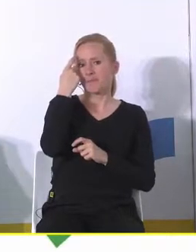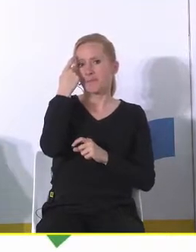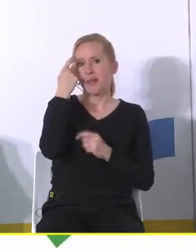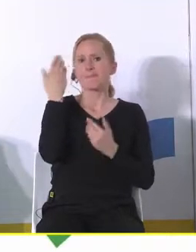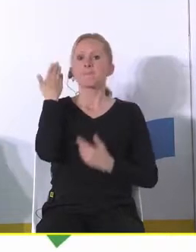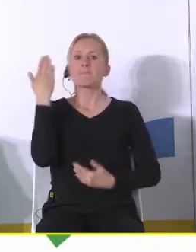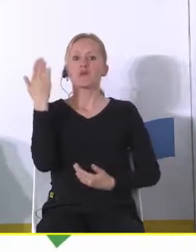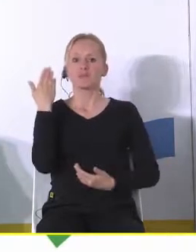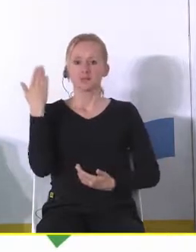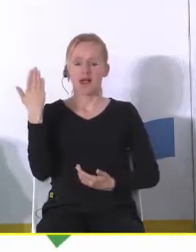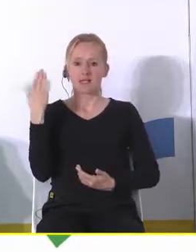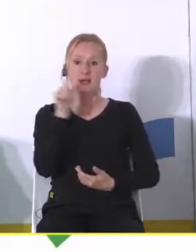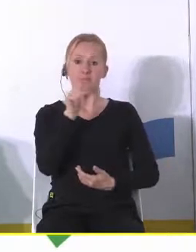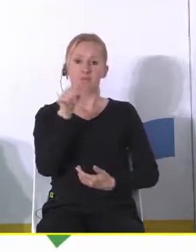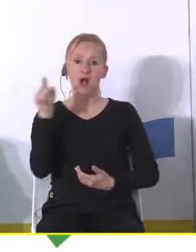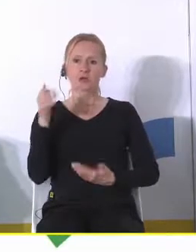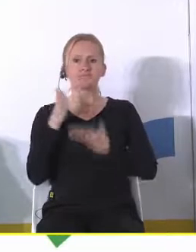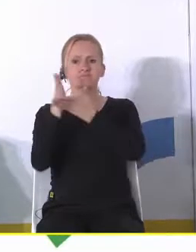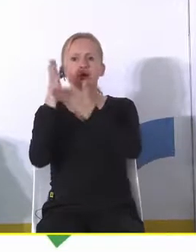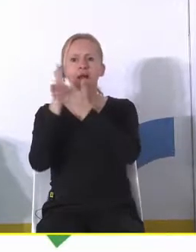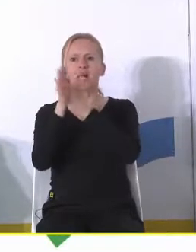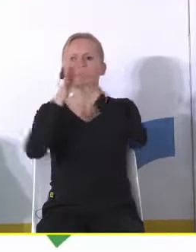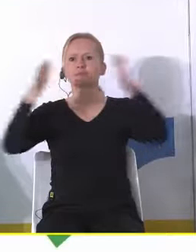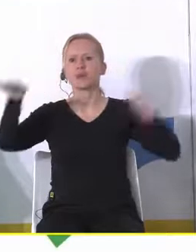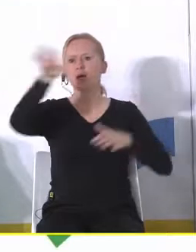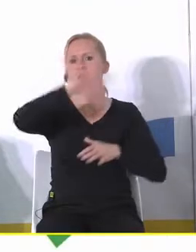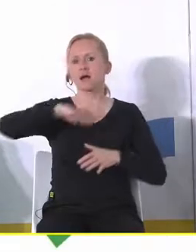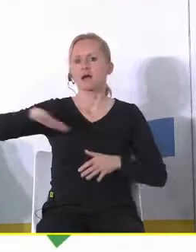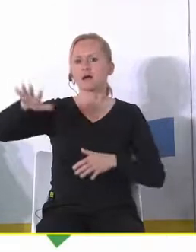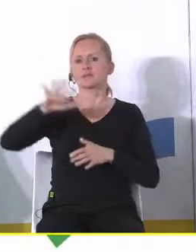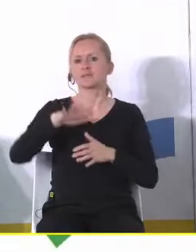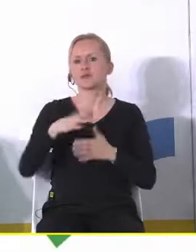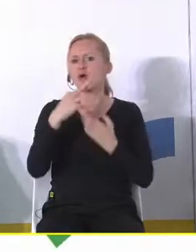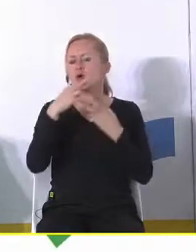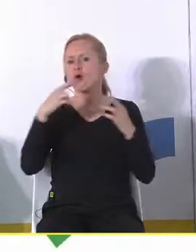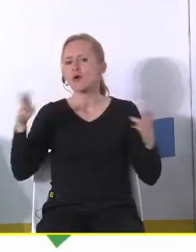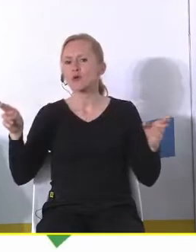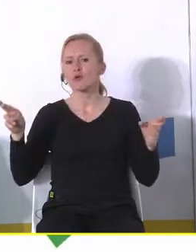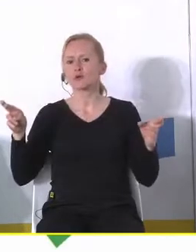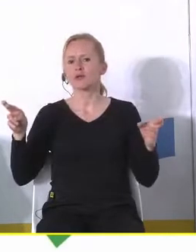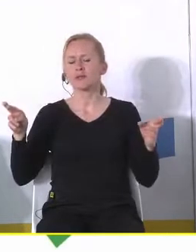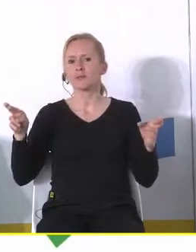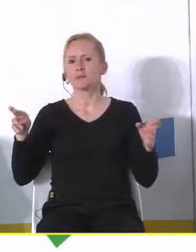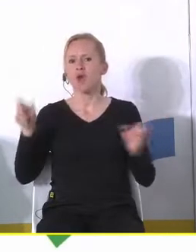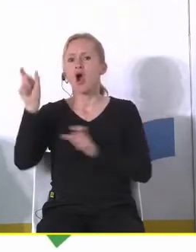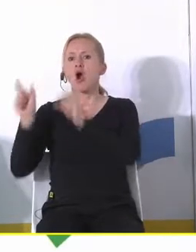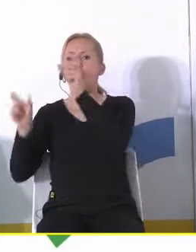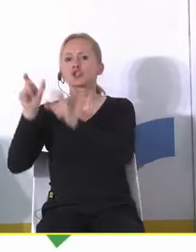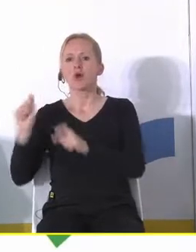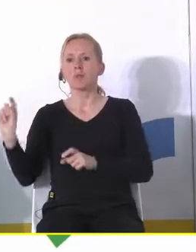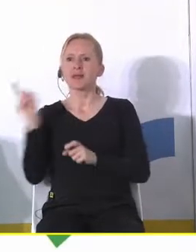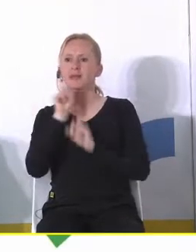powitania które oczywiście obsługują szeroką paletę osób głównie